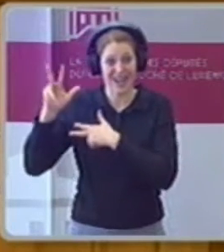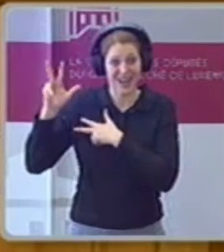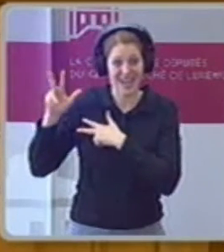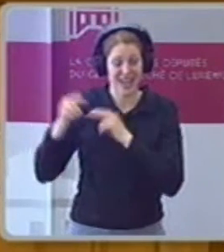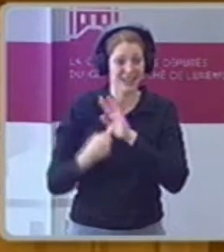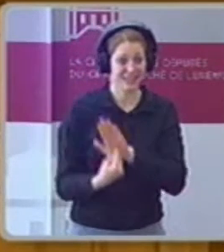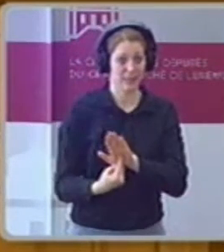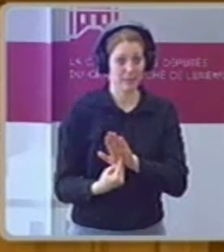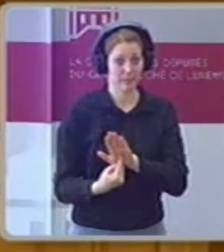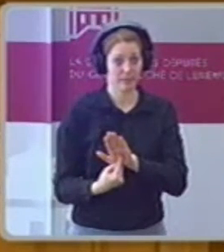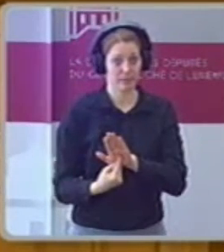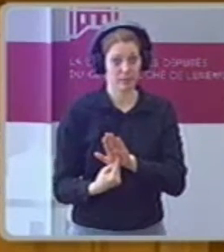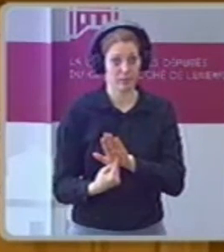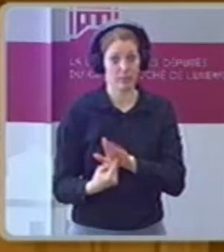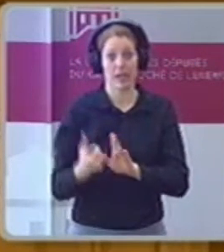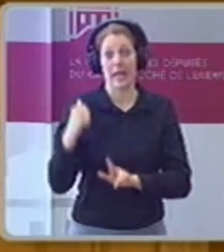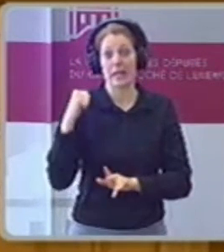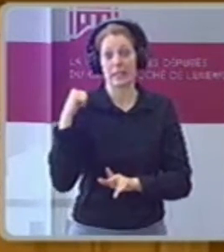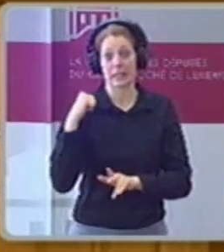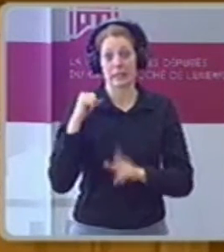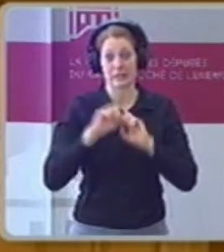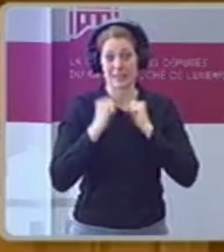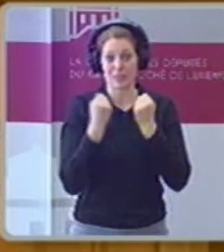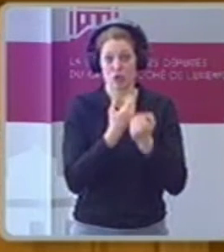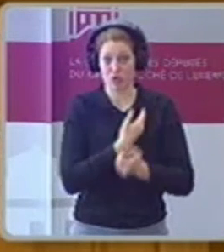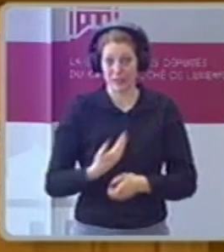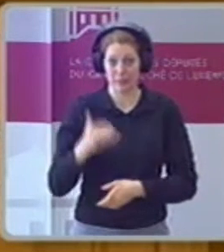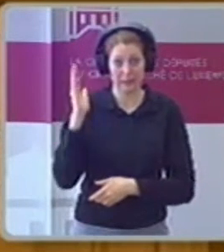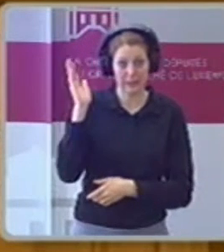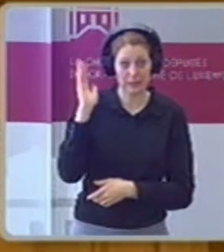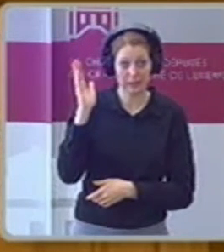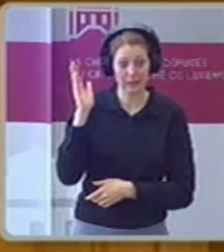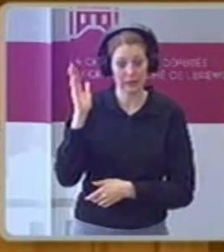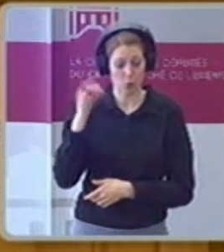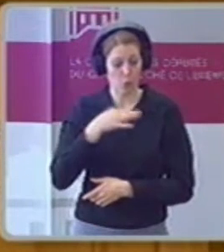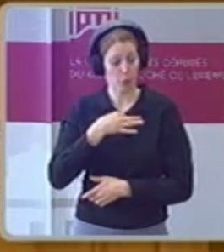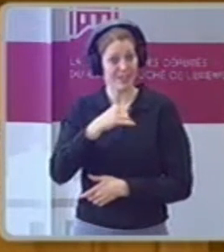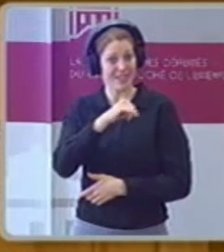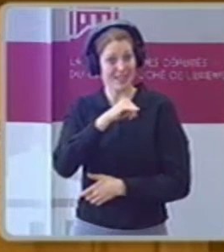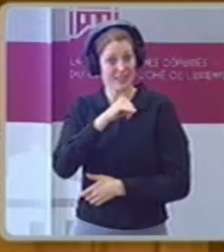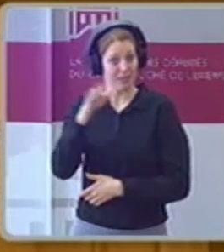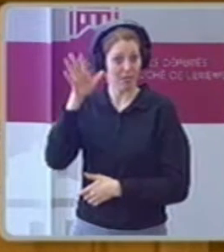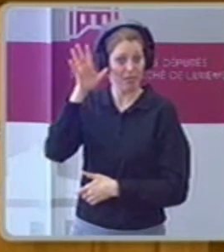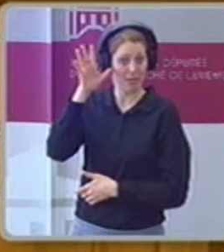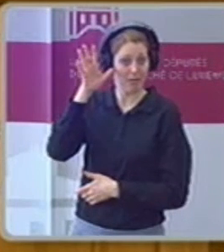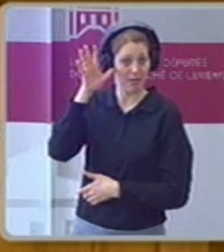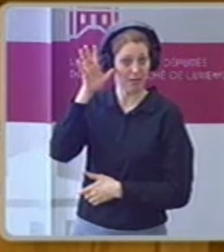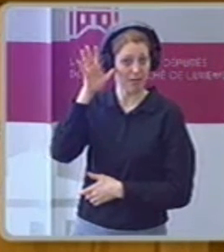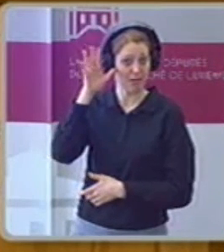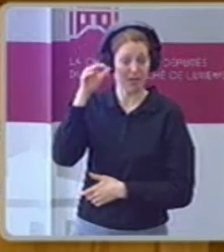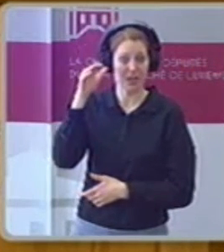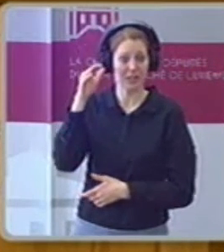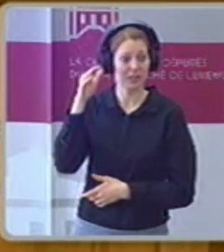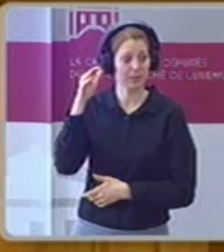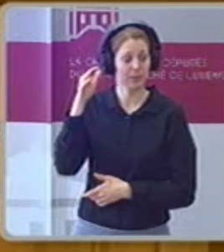Der Staatsminister und Wirtschaftsminister Mir ist